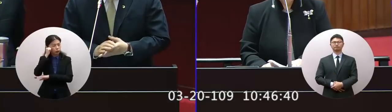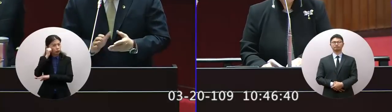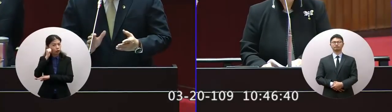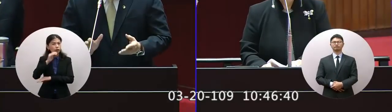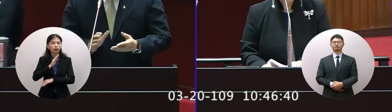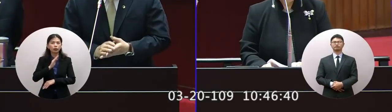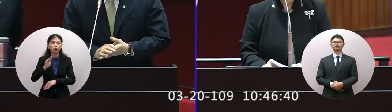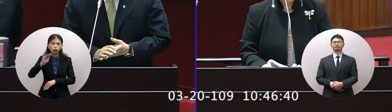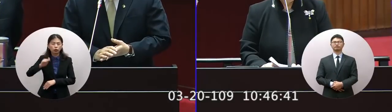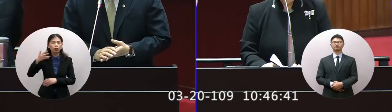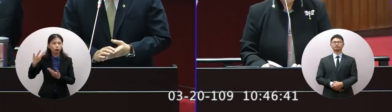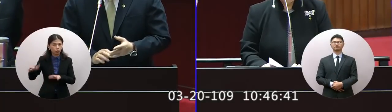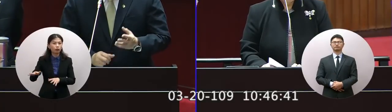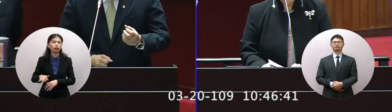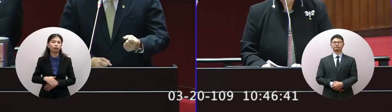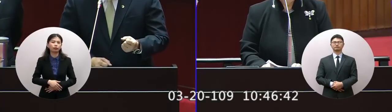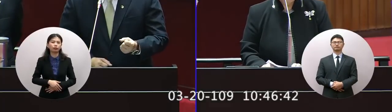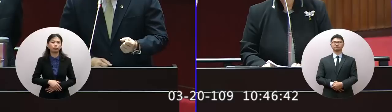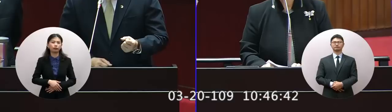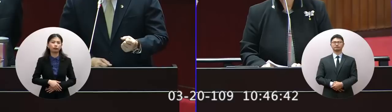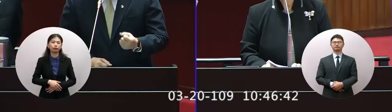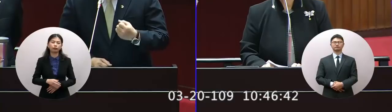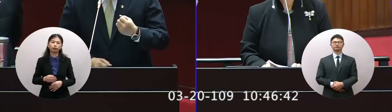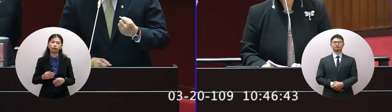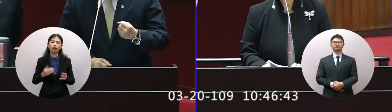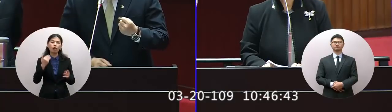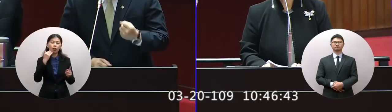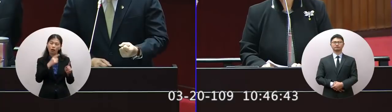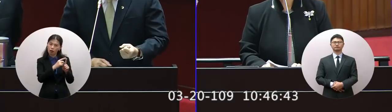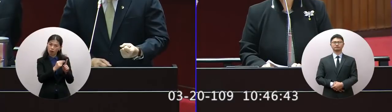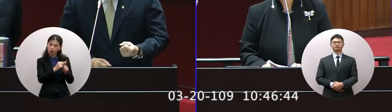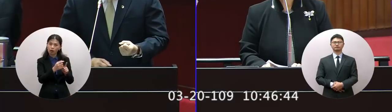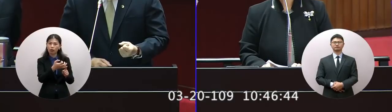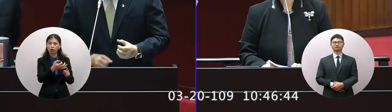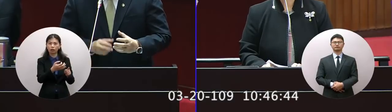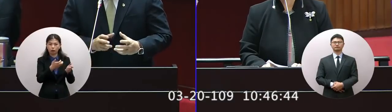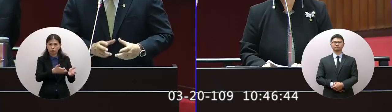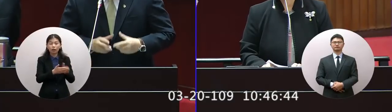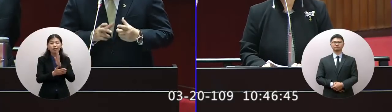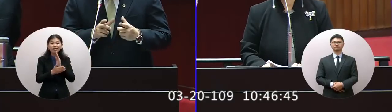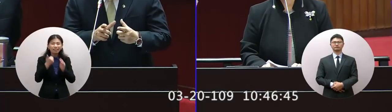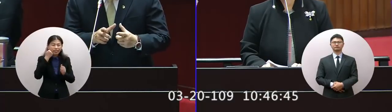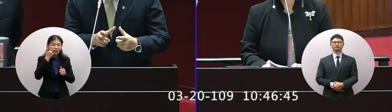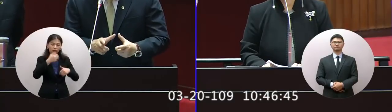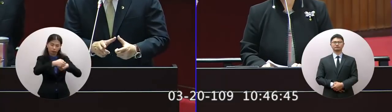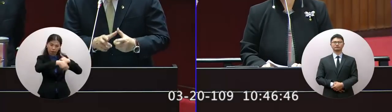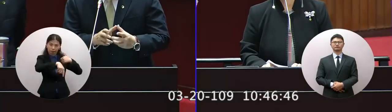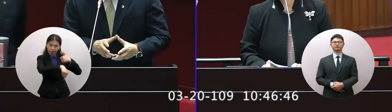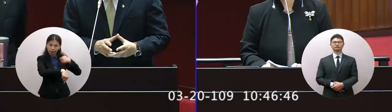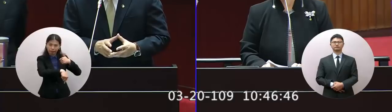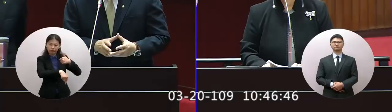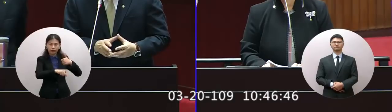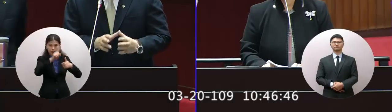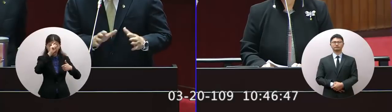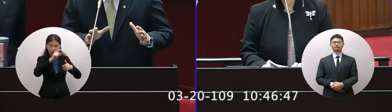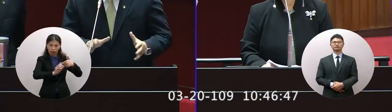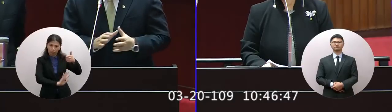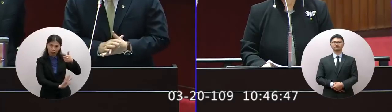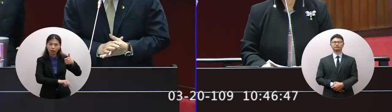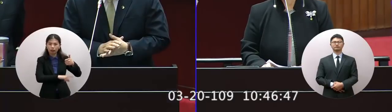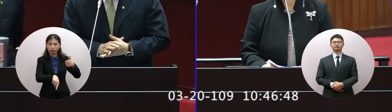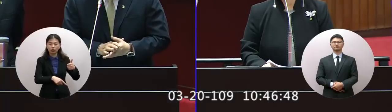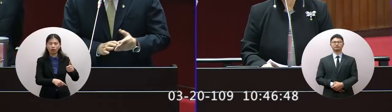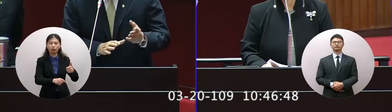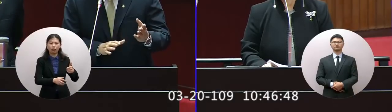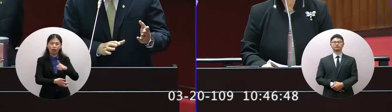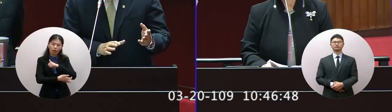9000多家那旅行社它主要的資產就是員工所以我們應該是要補助到員工這個在